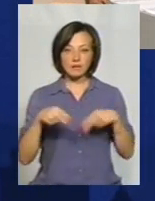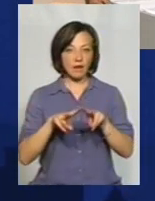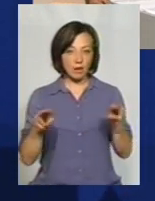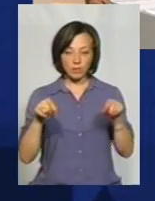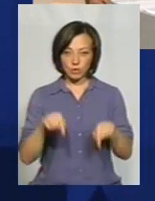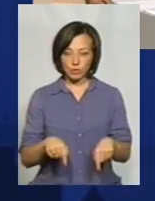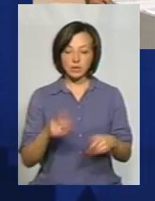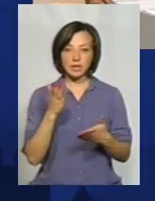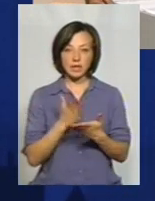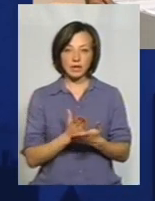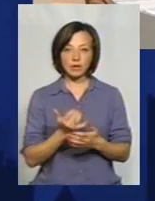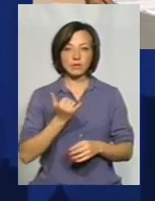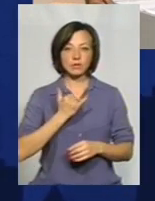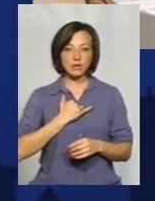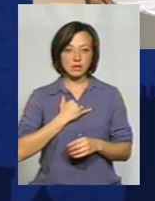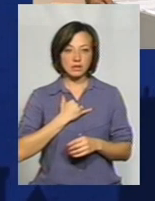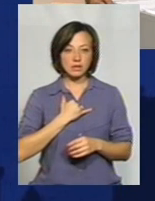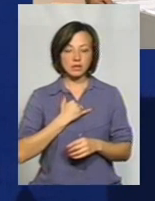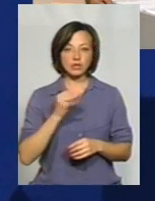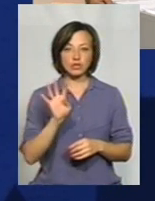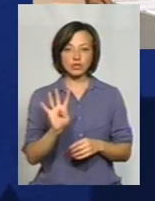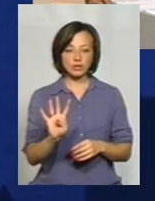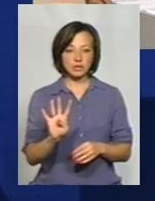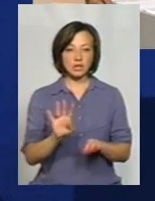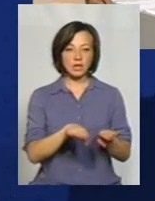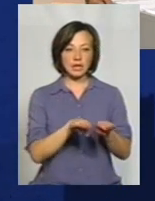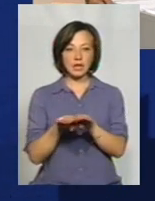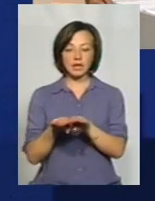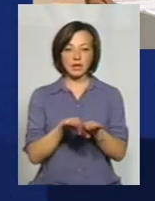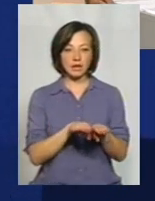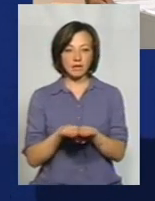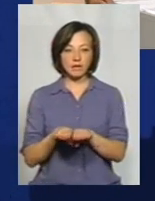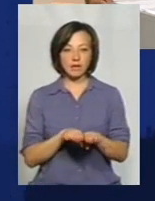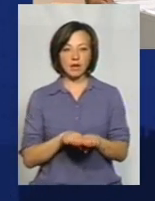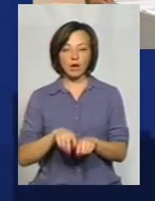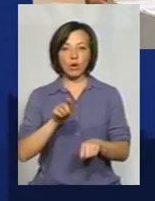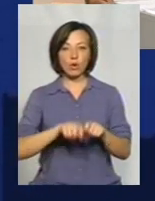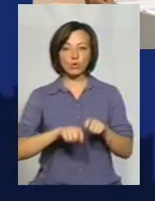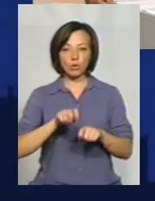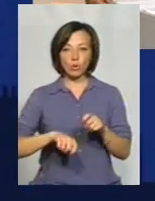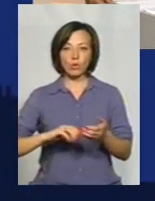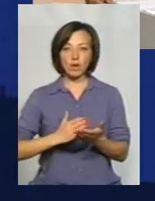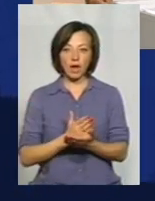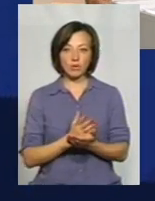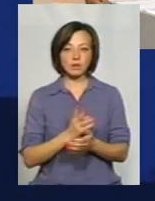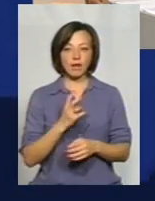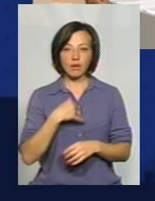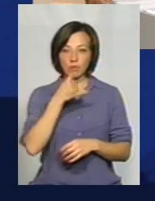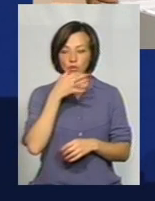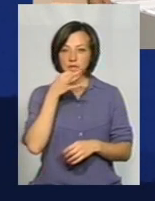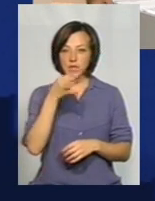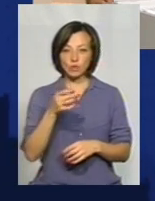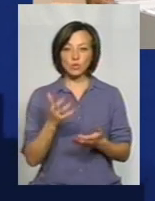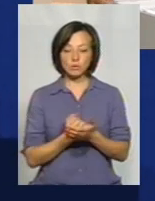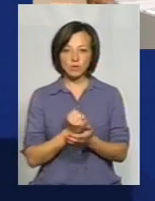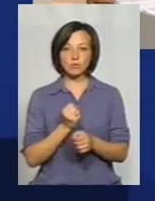сьогодні існує у нас, будемо сказати, чотири рівня контролю якості. Я не сказав би, що вони працюють успішно,